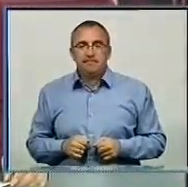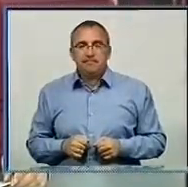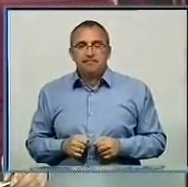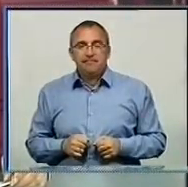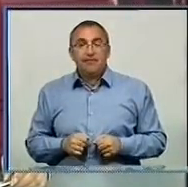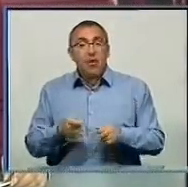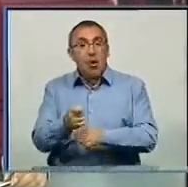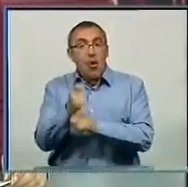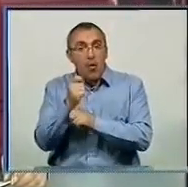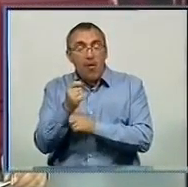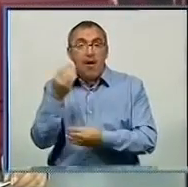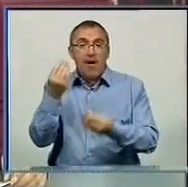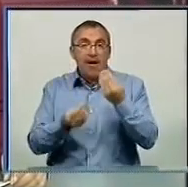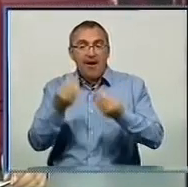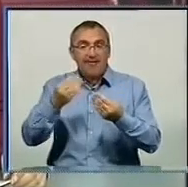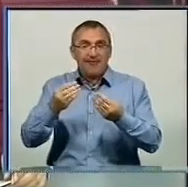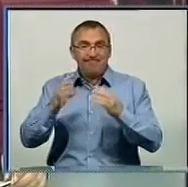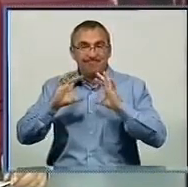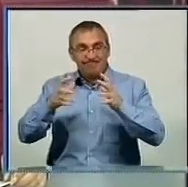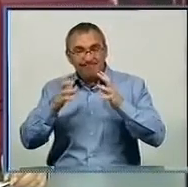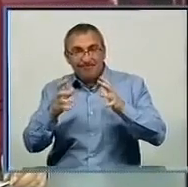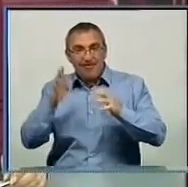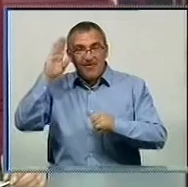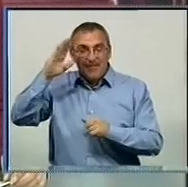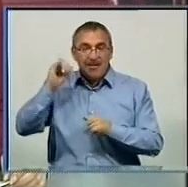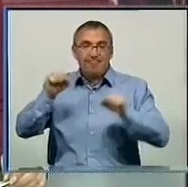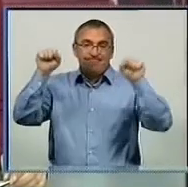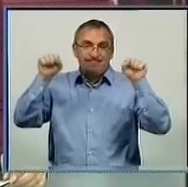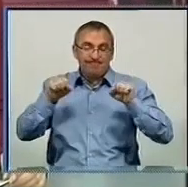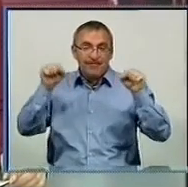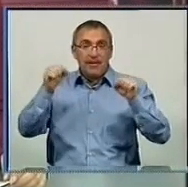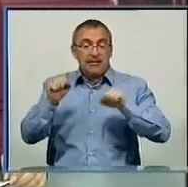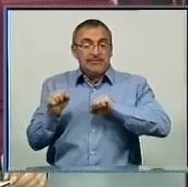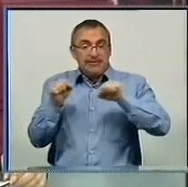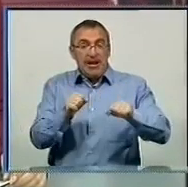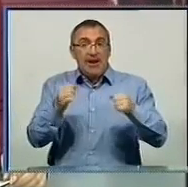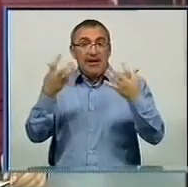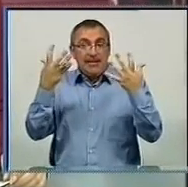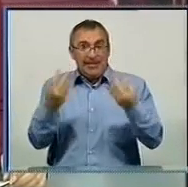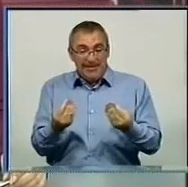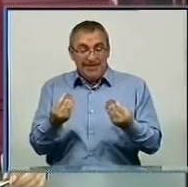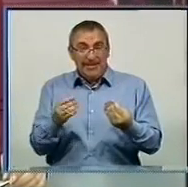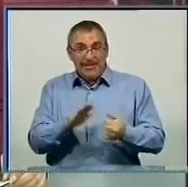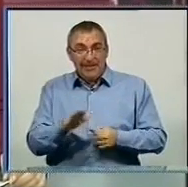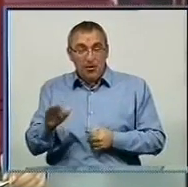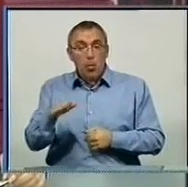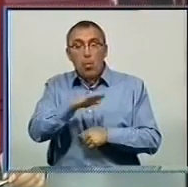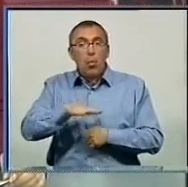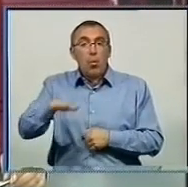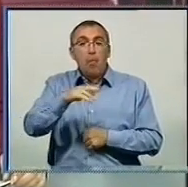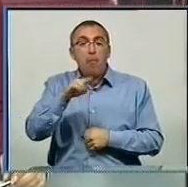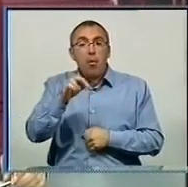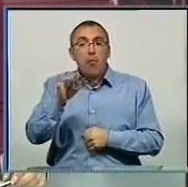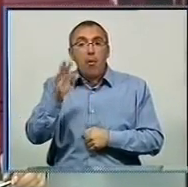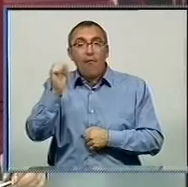Ловити рибу, грати в вутербол та отримати смартфон за підтягування. У день захисту дітей в Кіровограді можна було по вулиці Попова. Спортивно